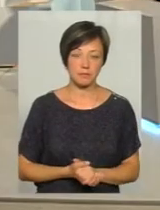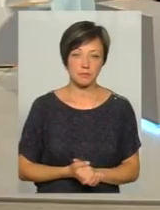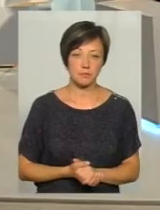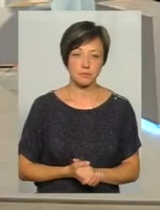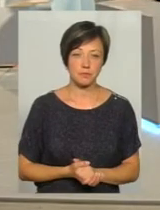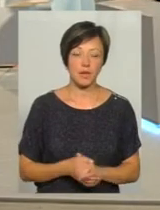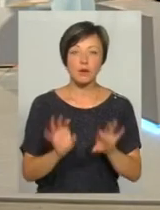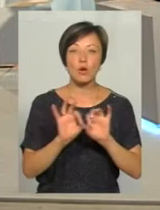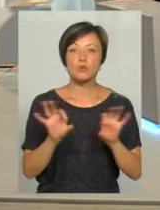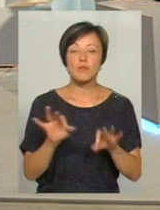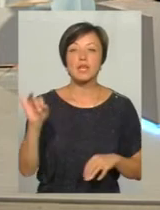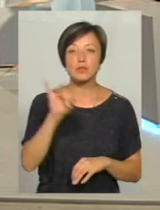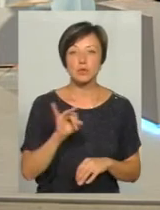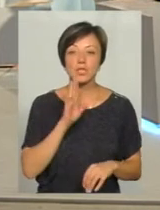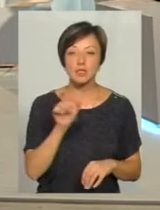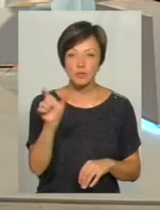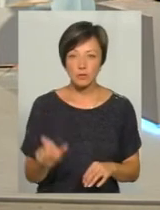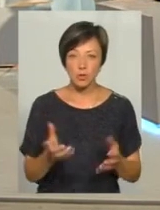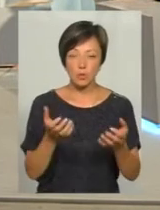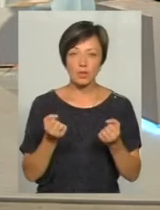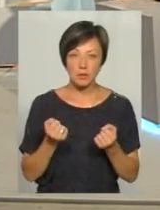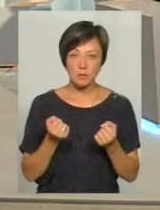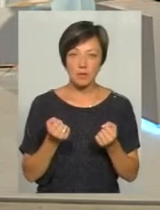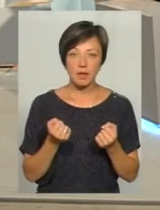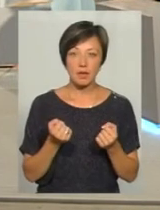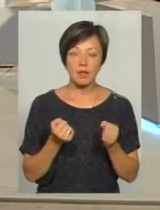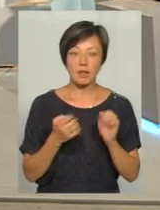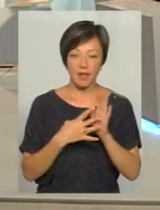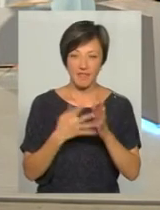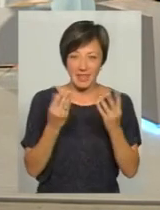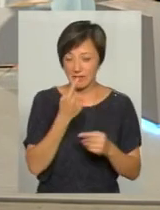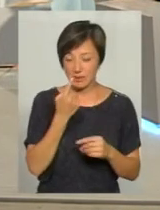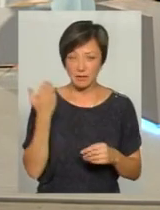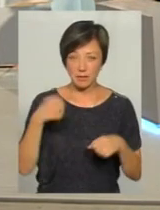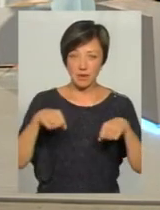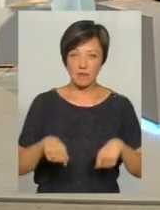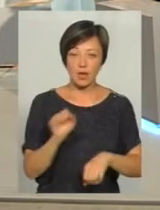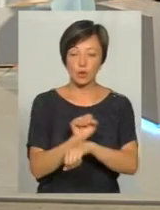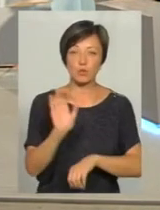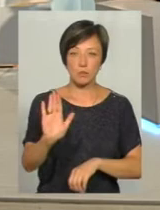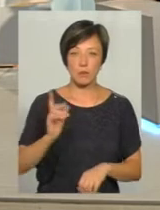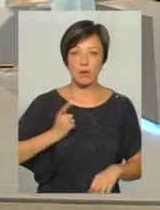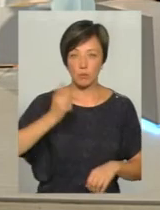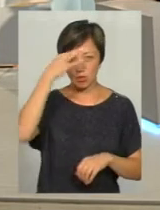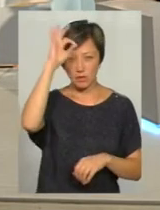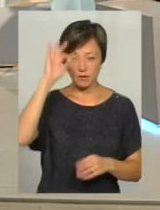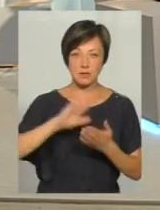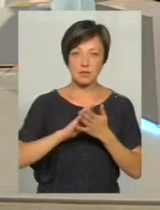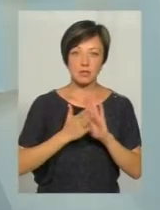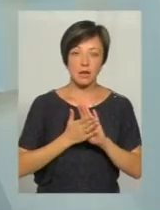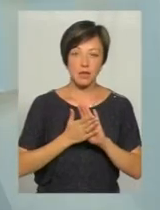Розповім історію, що дівчина, яка отримала 9 днів права на 9-й день, була зупинена патрульним поліцейським в стані